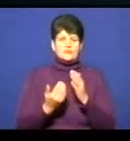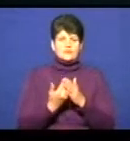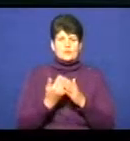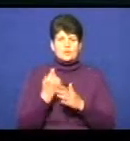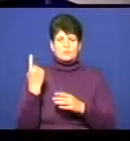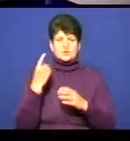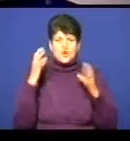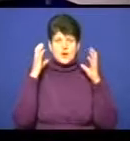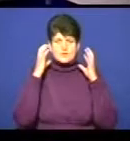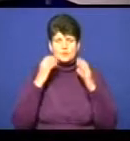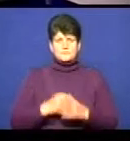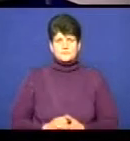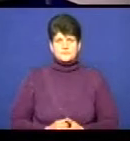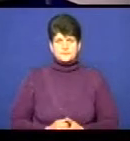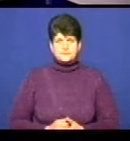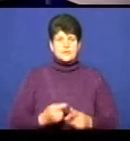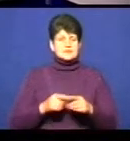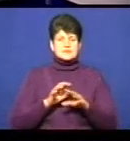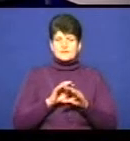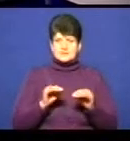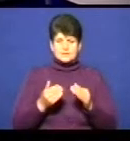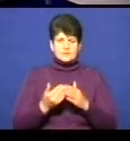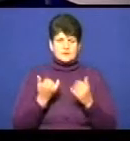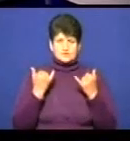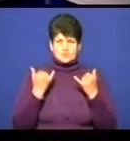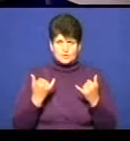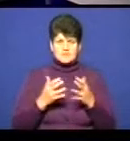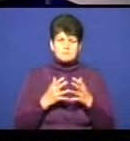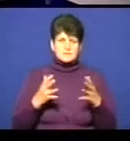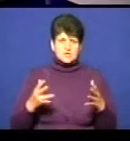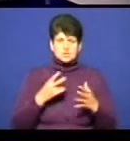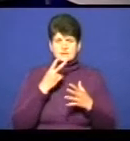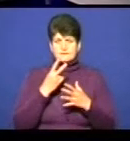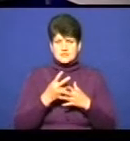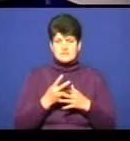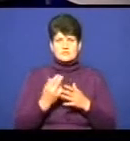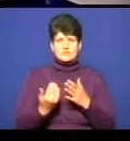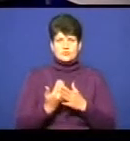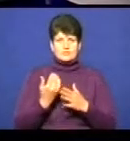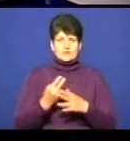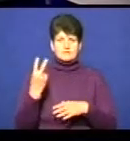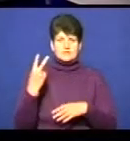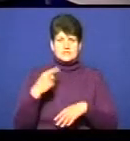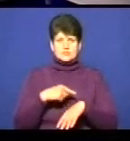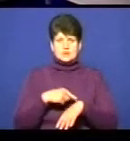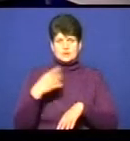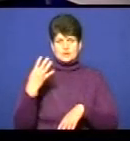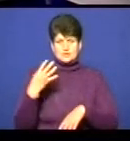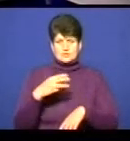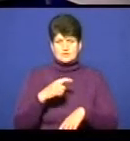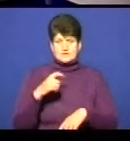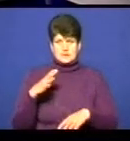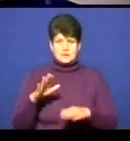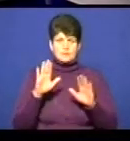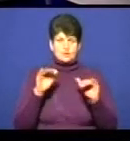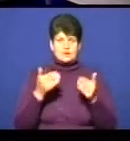обласного радіо. Це всі новини на цю пору. Більше дивіться у випуску новин о 20.40. А